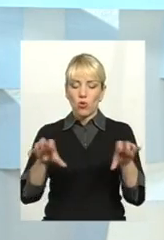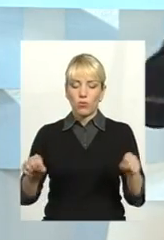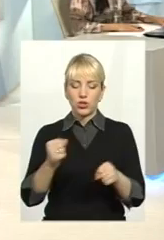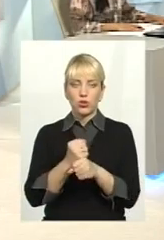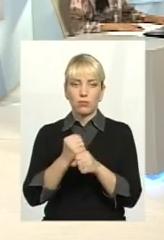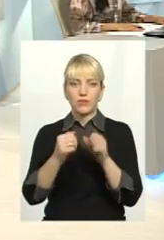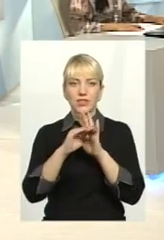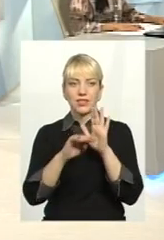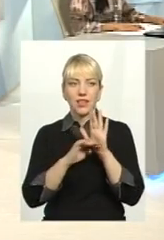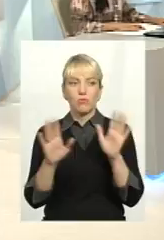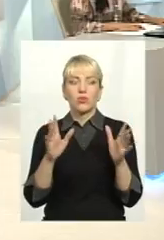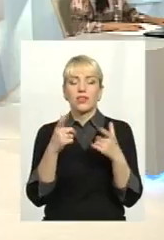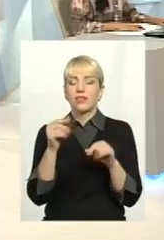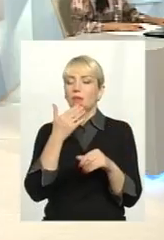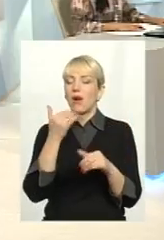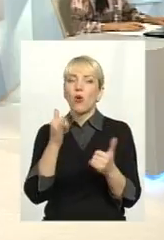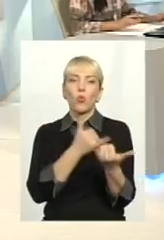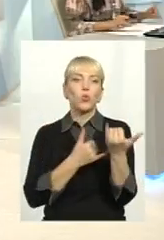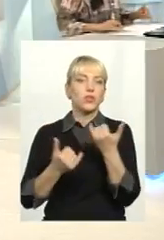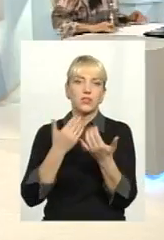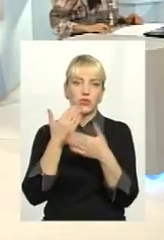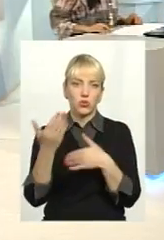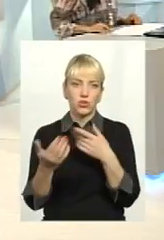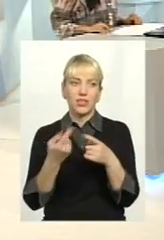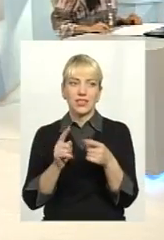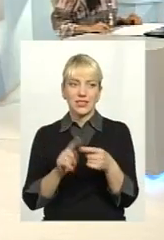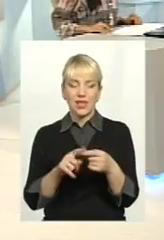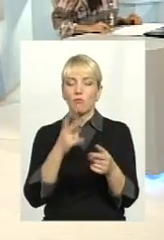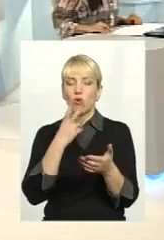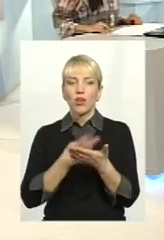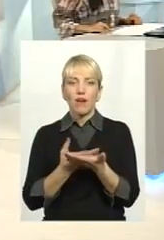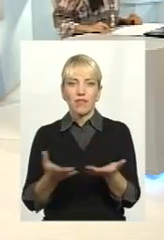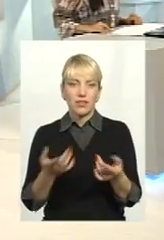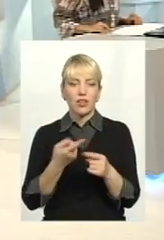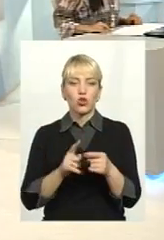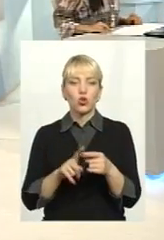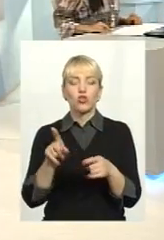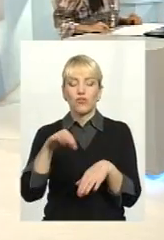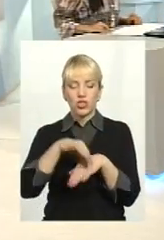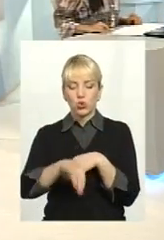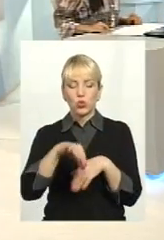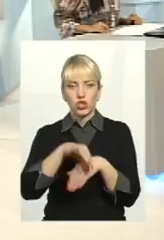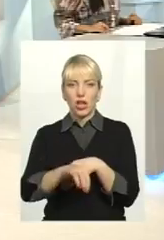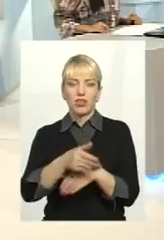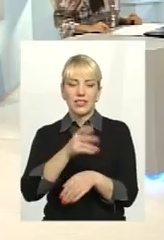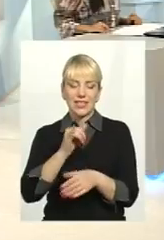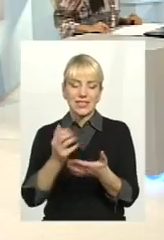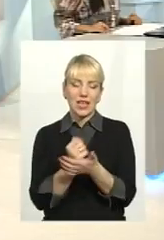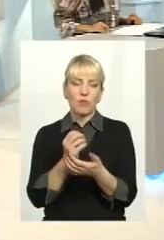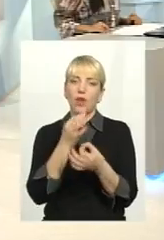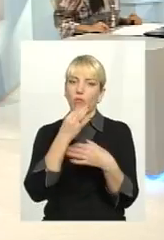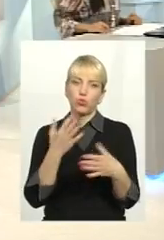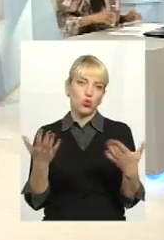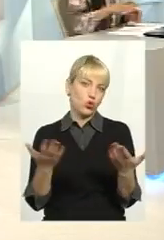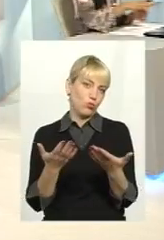схему знов, в якій нам нема до кого звернутися. Це чергове проявлення того, що вони знущаються і заробляють на будь-чому.